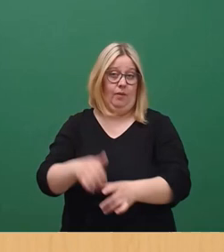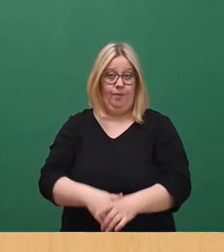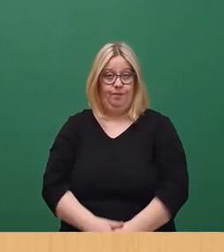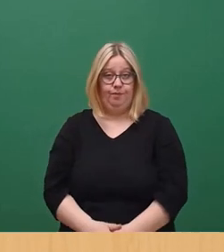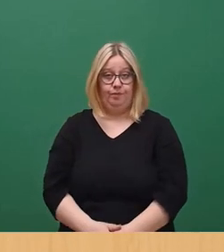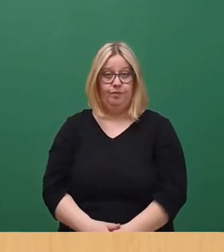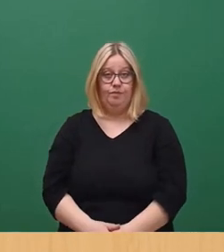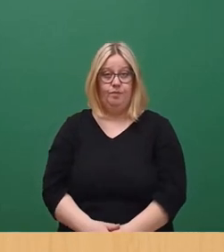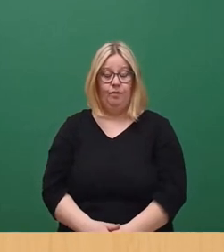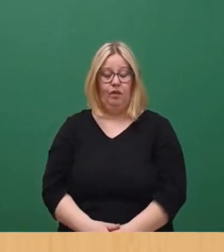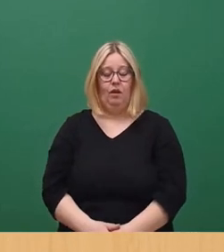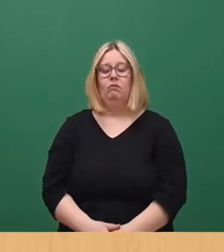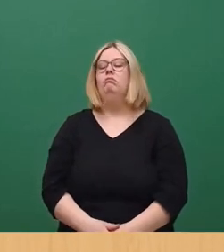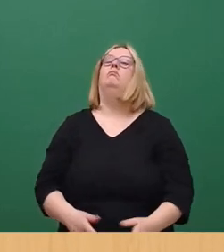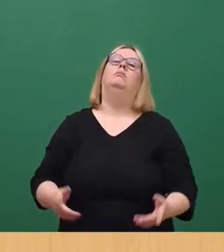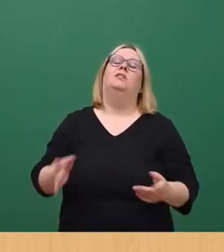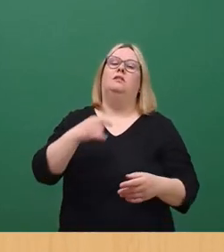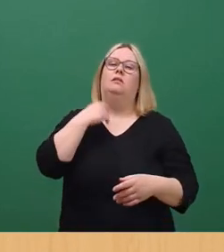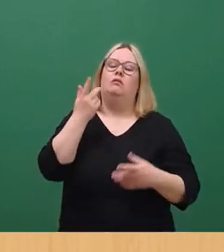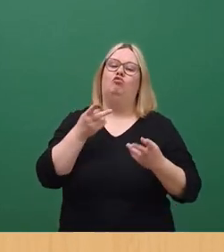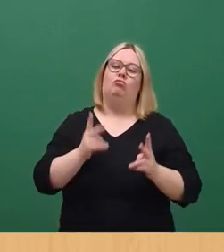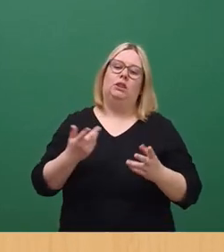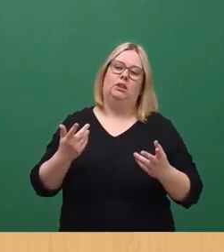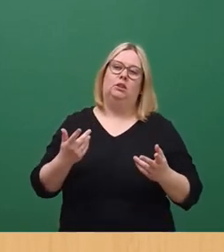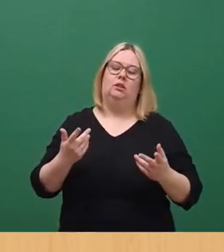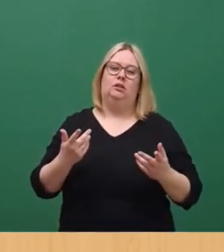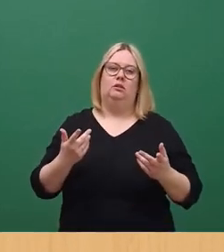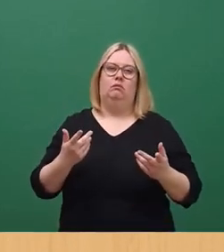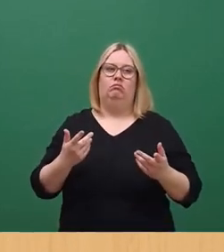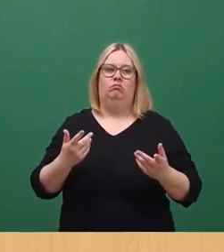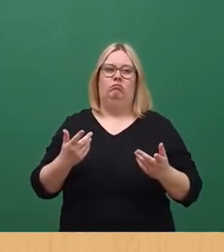Es wurde gesagt, die Stadt hätte diese Unterschutzstellung